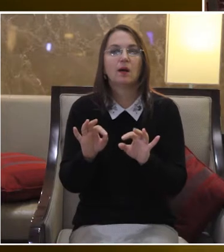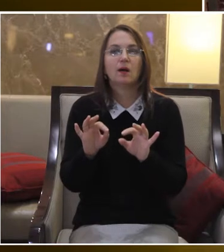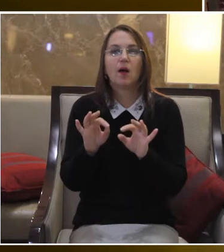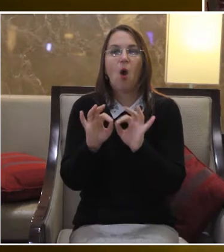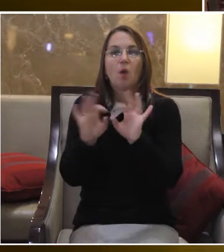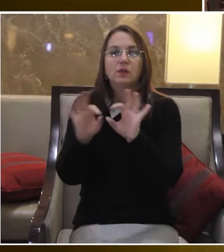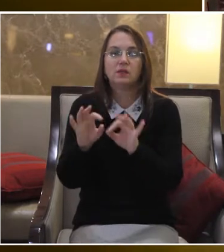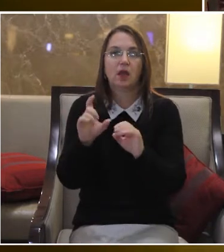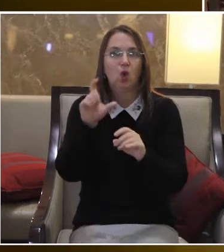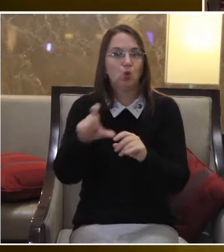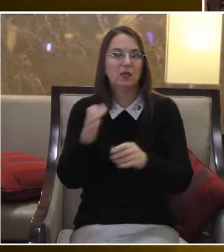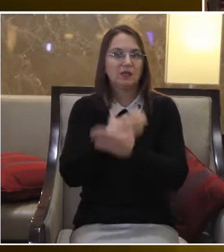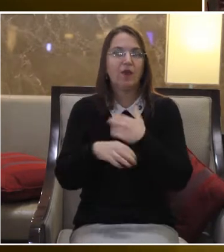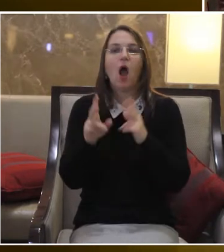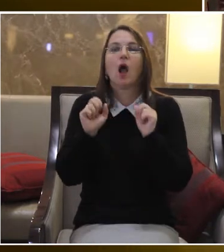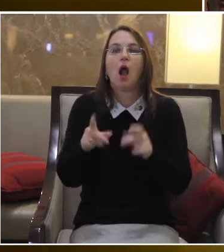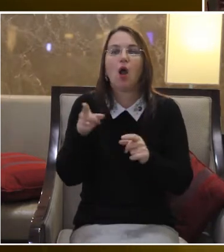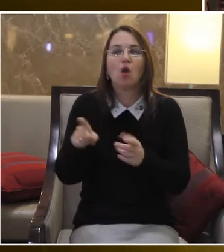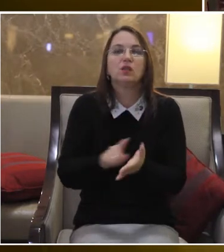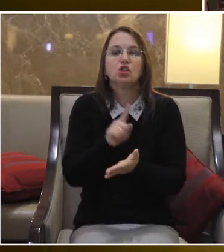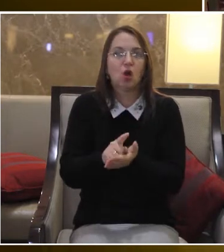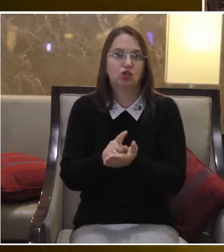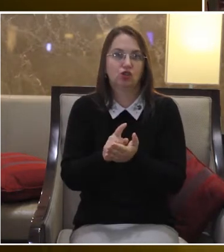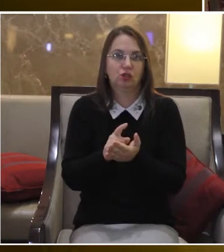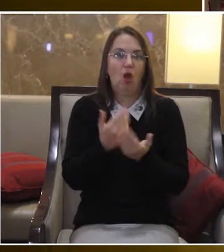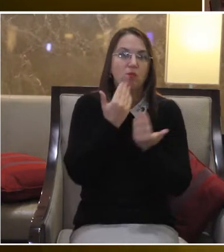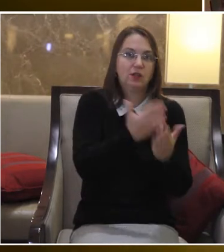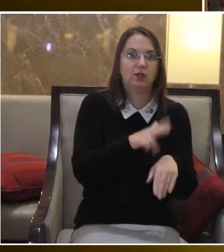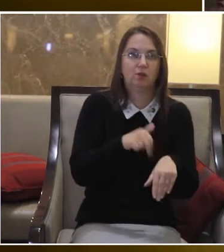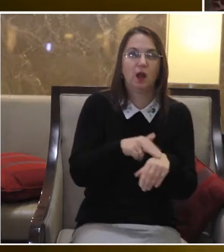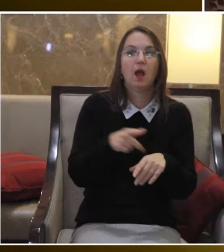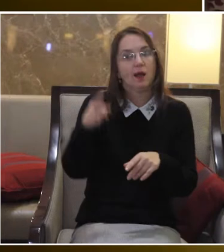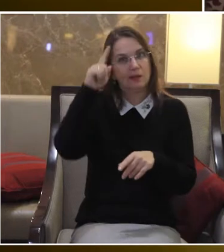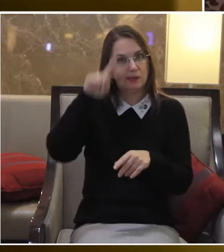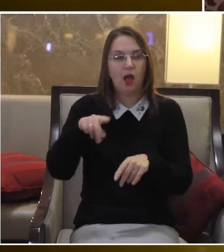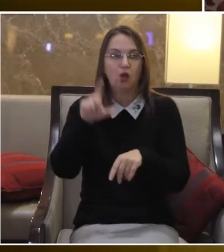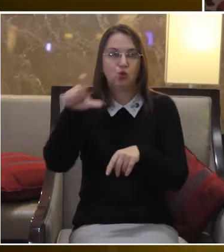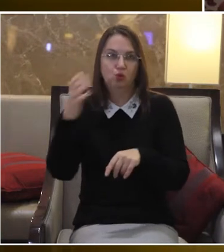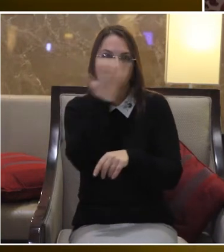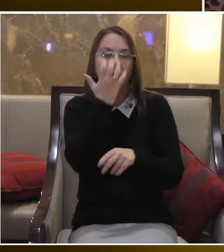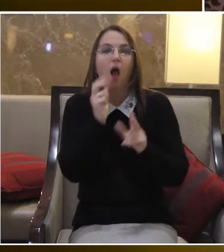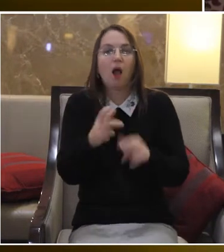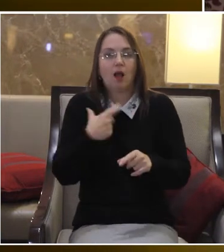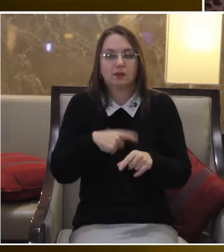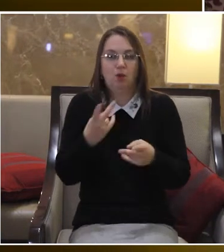вони мають скористатися цього? Чи самі люди з інвалідністю знають, як себе поводити?